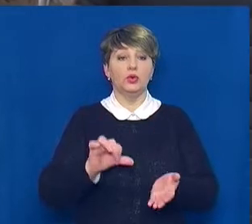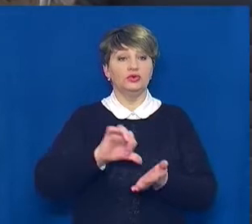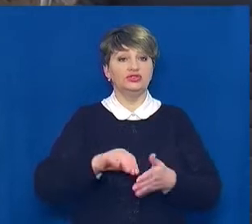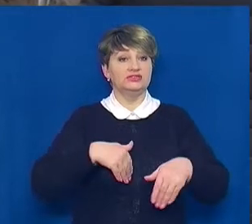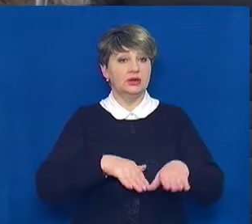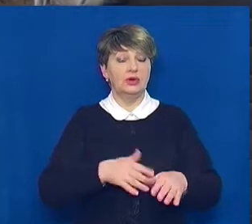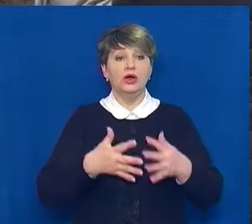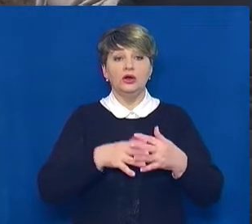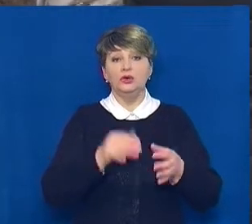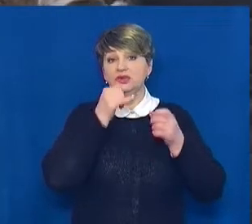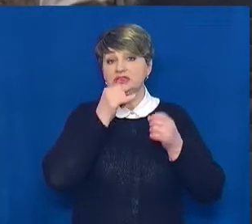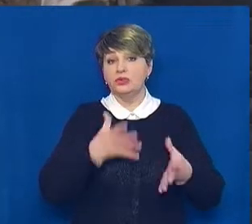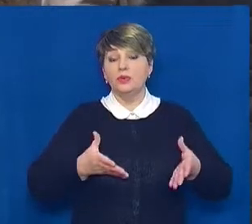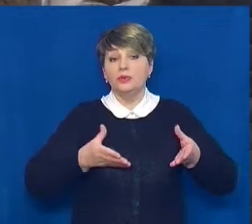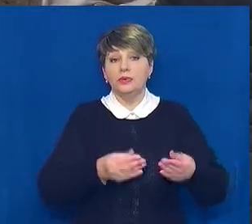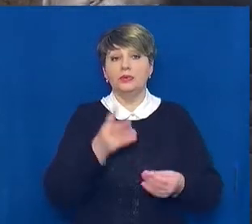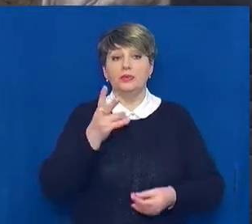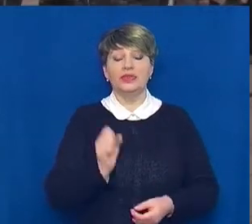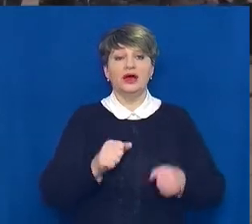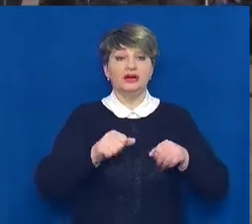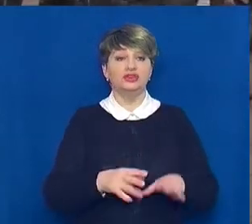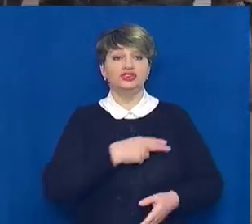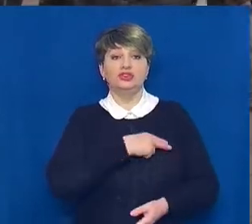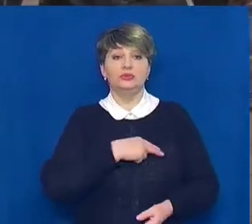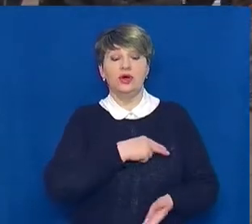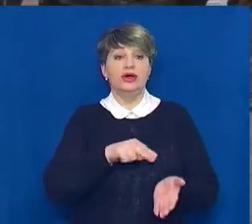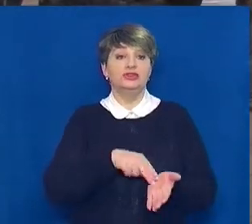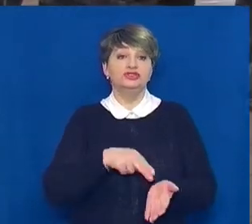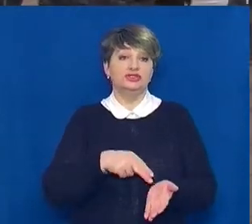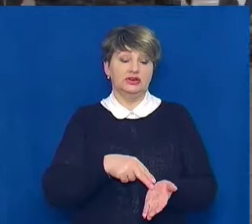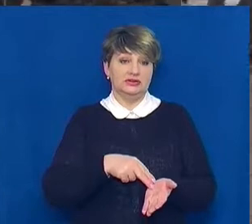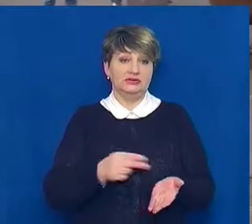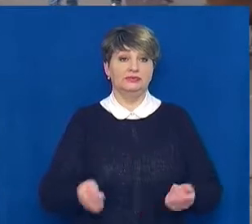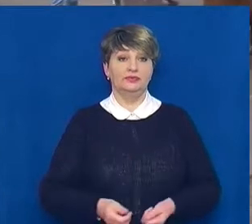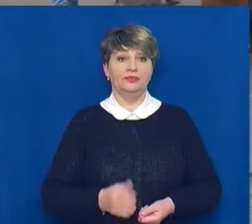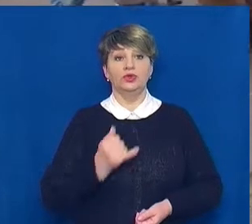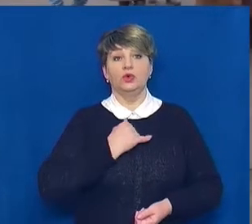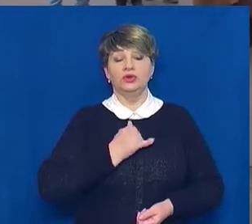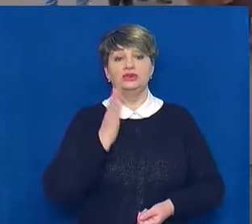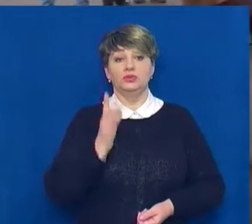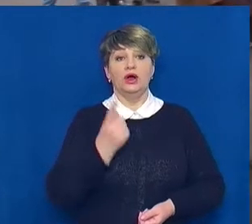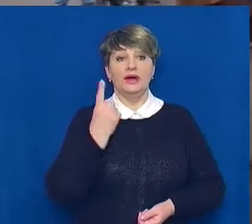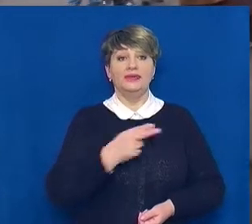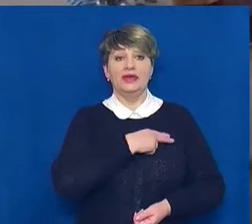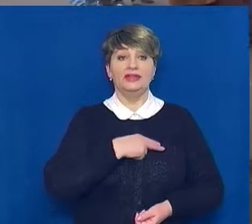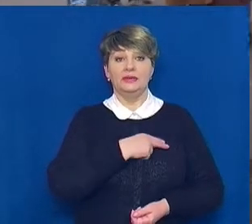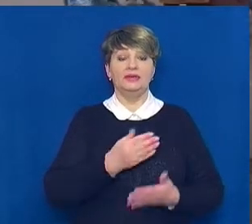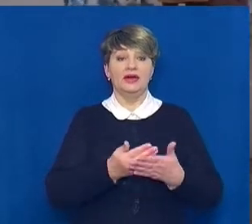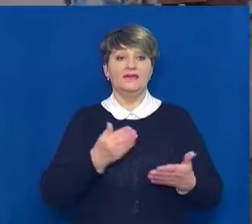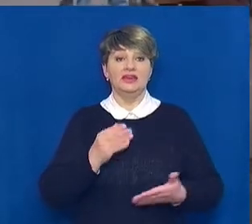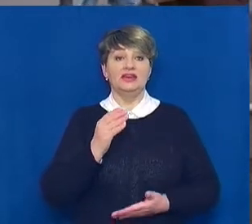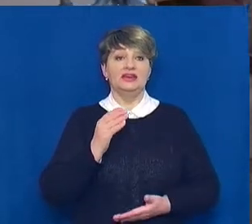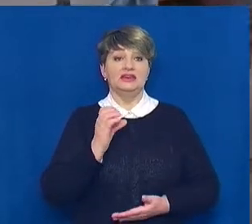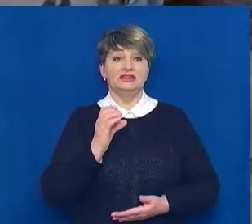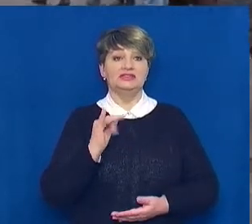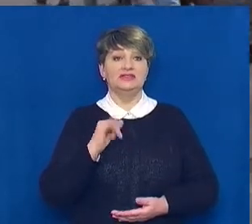селяни не зможуть впливати на рішення депутатів вже Черкаської ОТГ. У нас буде один депутат від Сведівка, Сокірну та